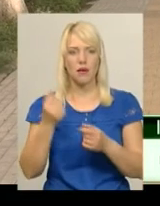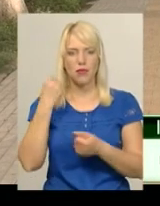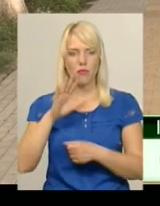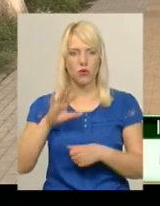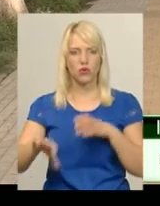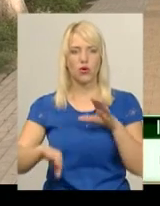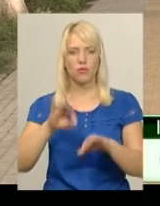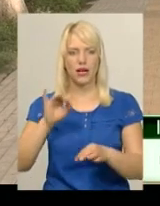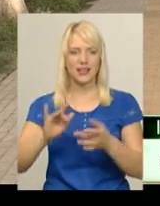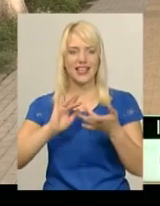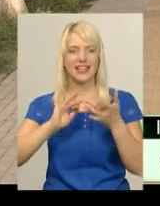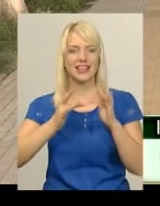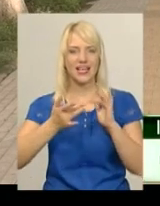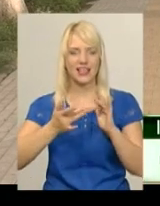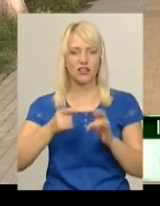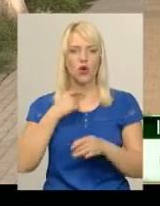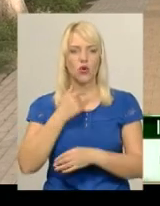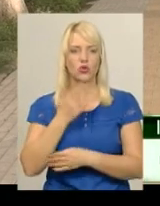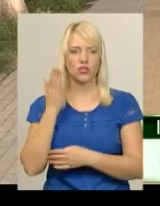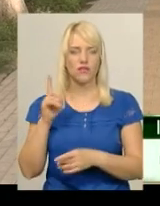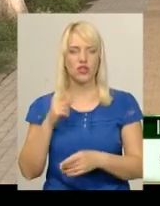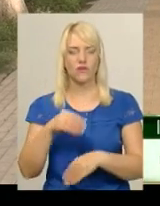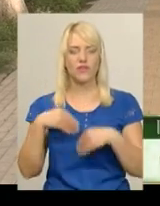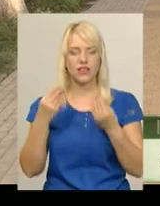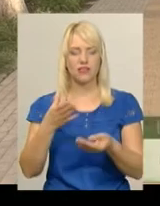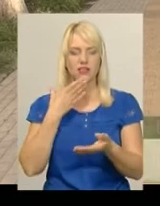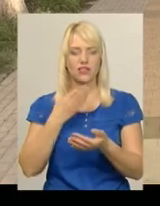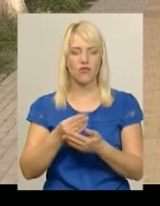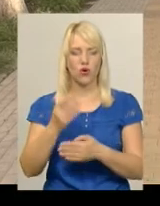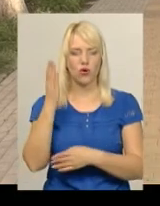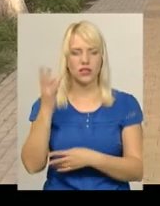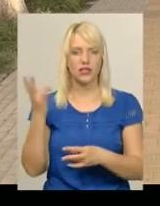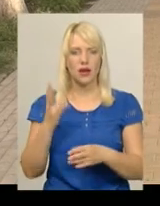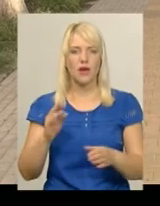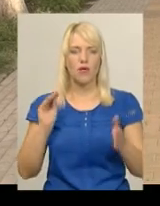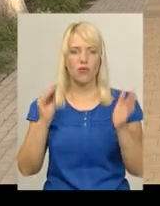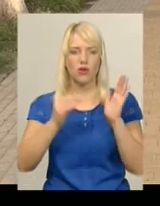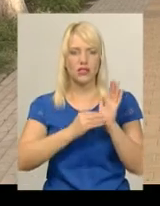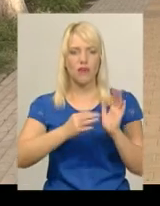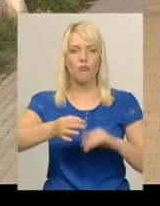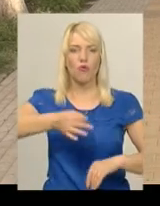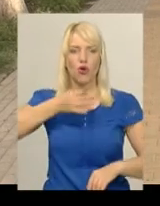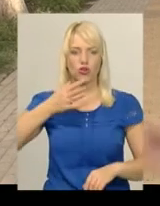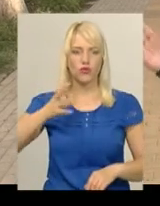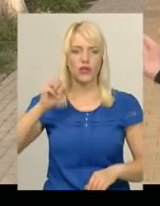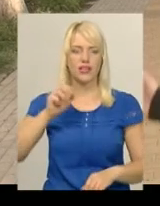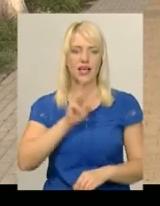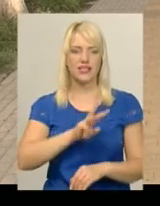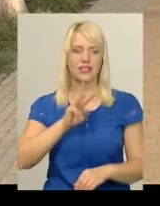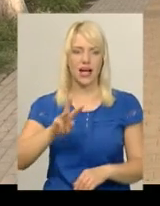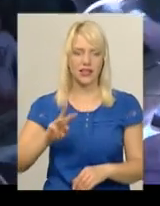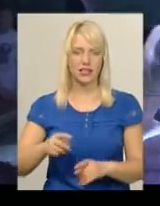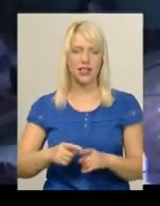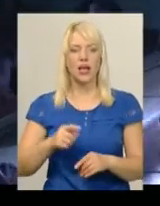-голосуванням. Для того, щоб віддати свій голос, потрібно буде поставити вподобайку на сайті YouTube-каналу Хмельницького міського будинку